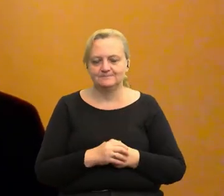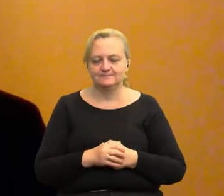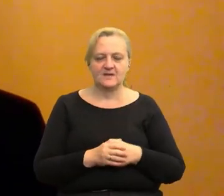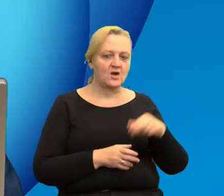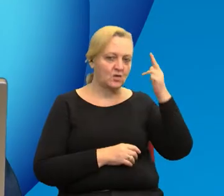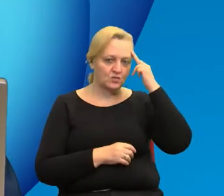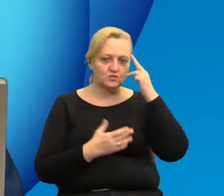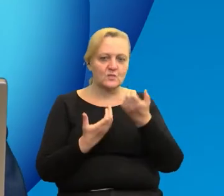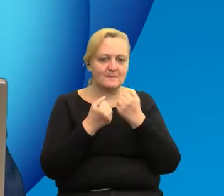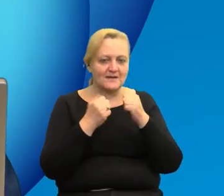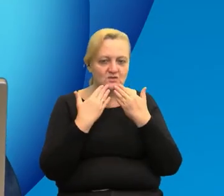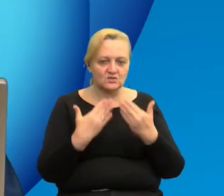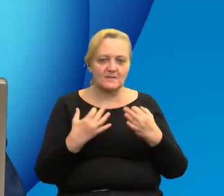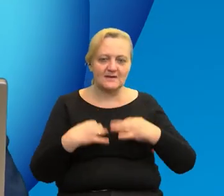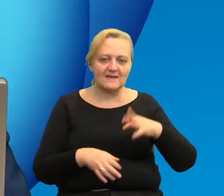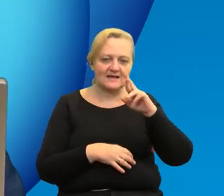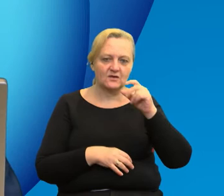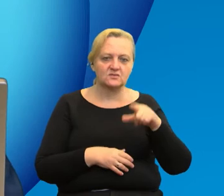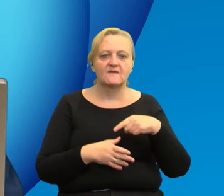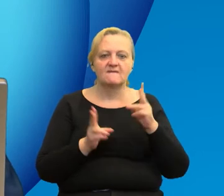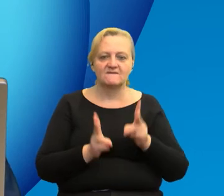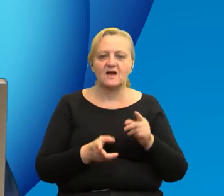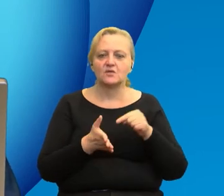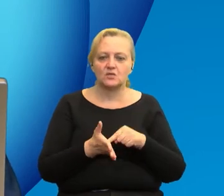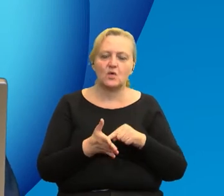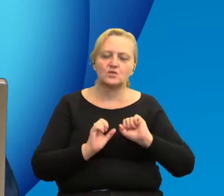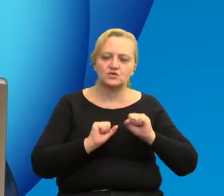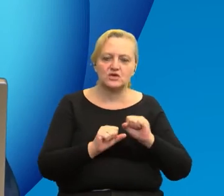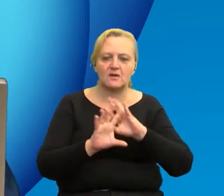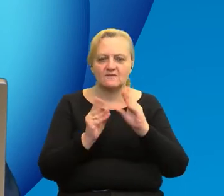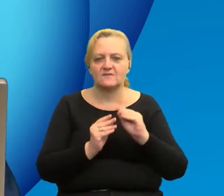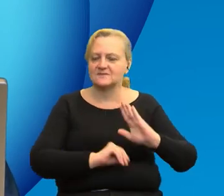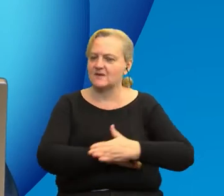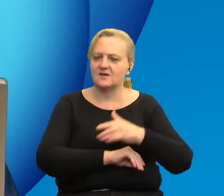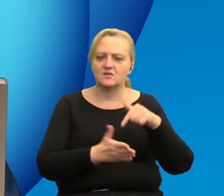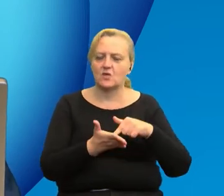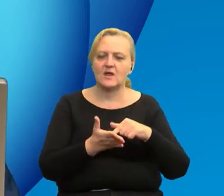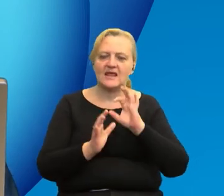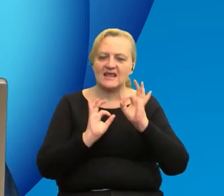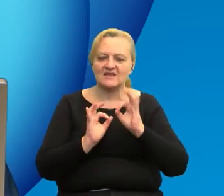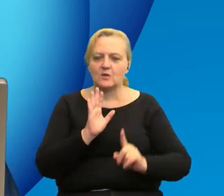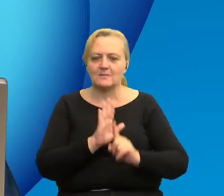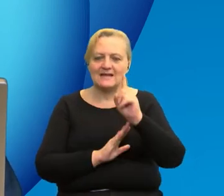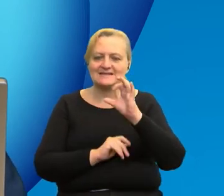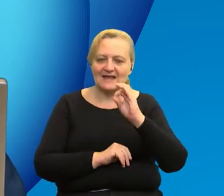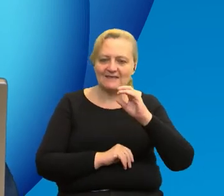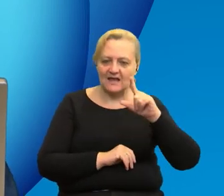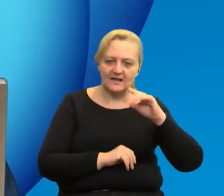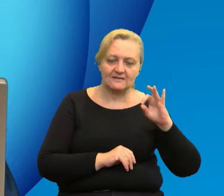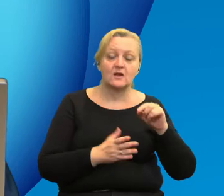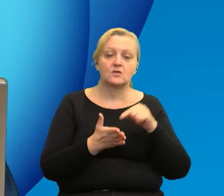Rozumiem. Bardzo dziękujemy Panie Radosławie. Faktycznie to spektrum działań opartych o dane satelitarne jest bardzo szerokie.